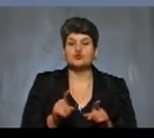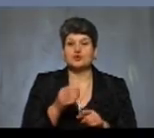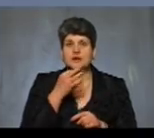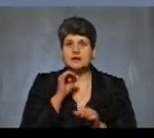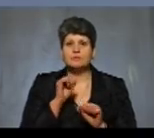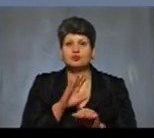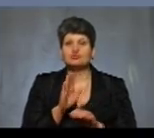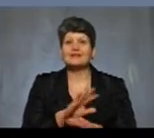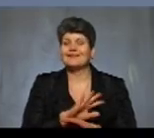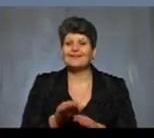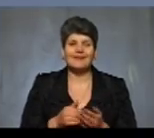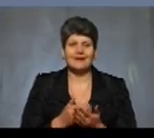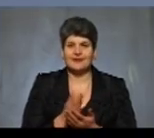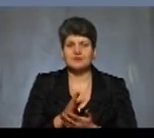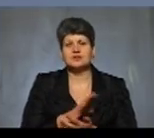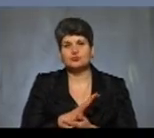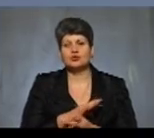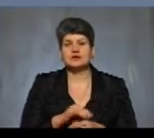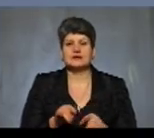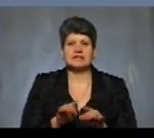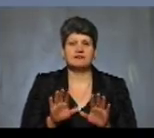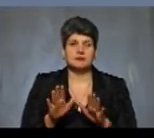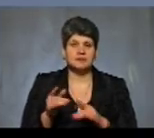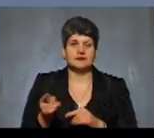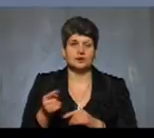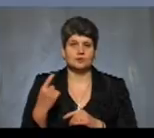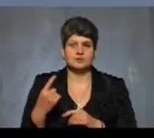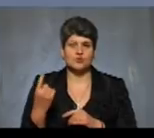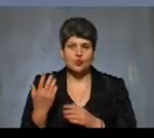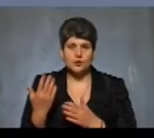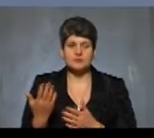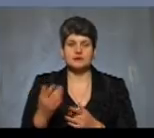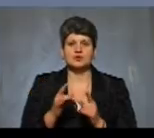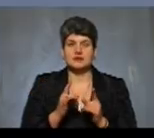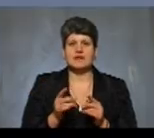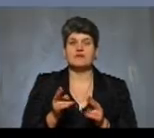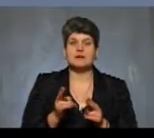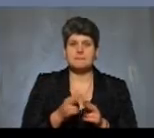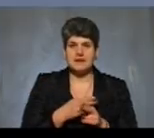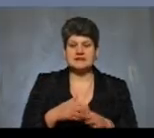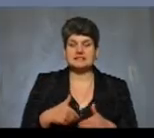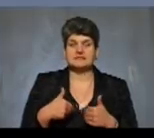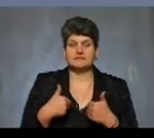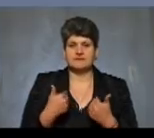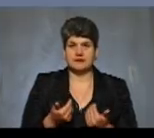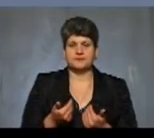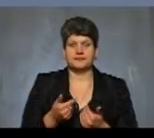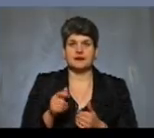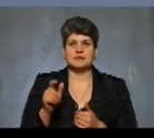неякісними? Тобто, чи були такі випадки в Тернопільській області, зокрема, що навіть без звернень споживачів